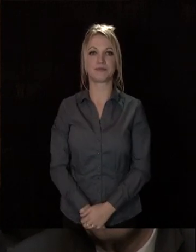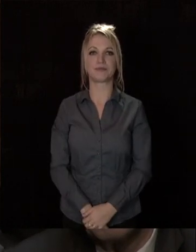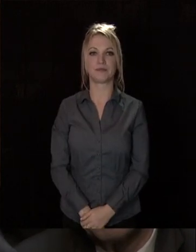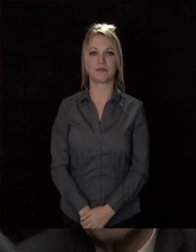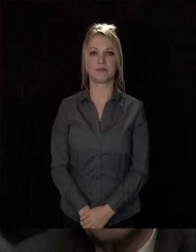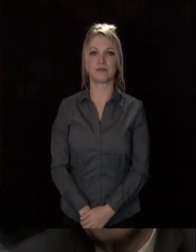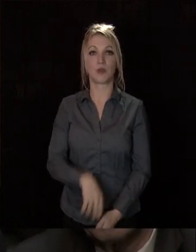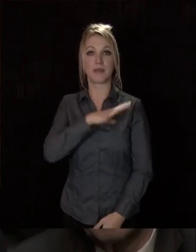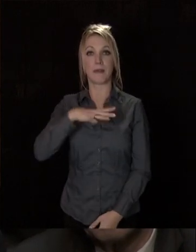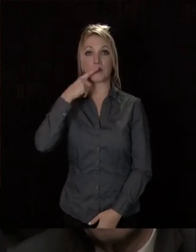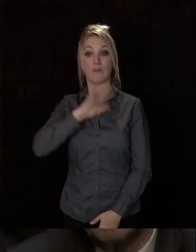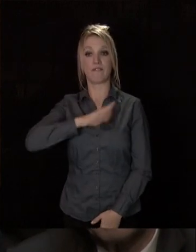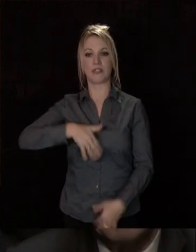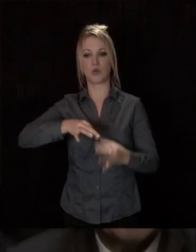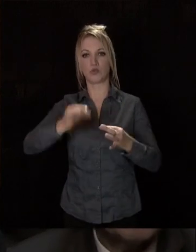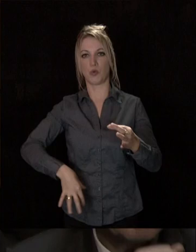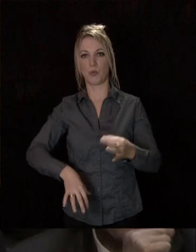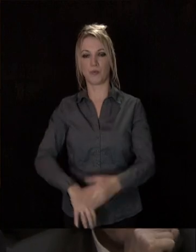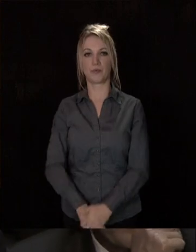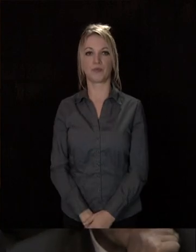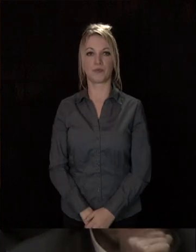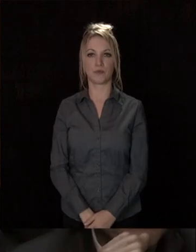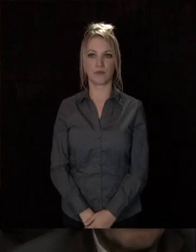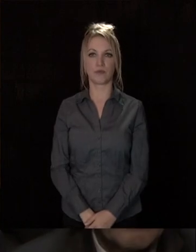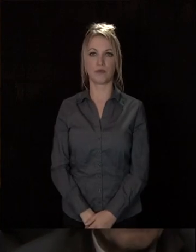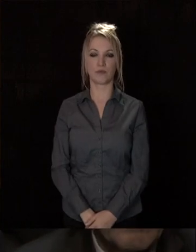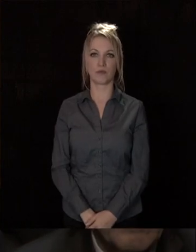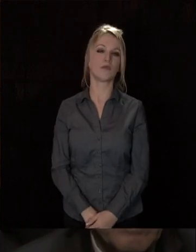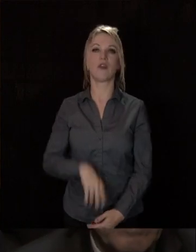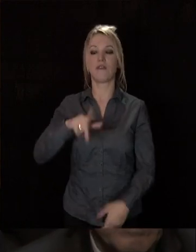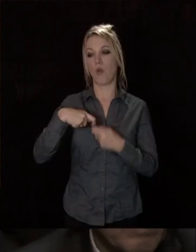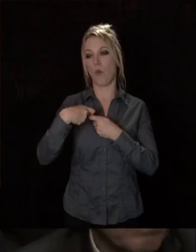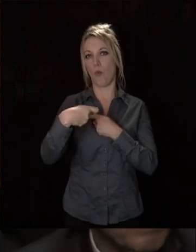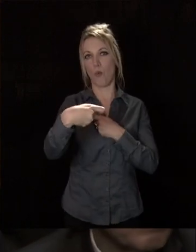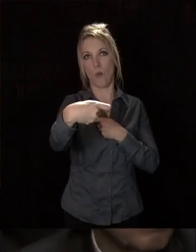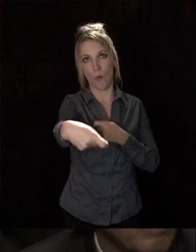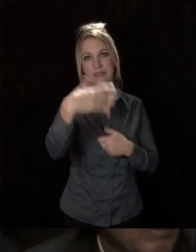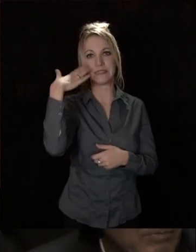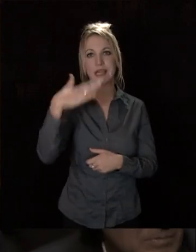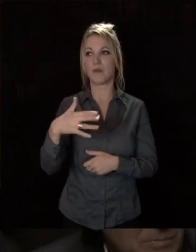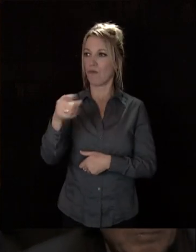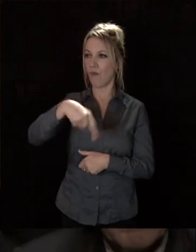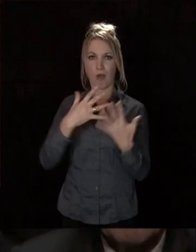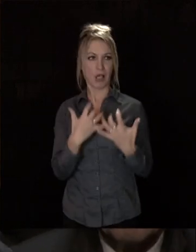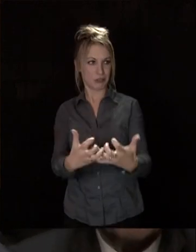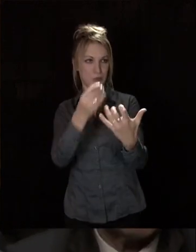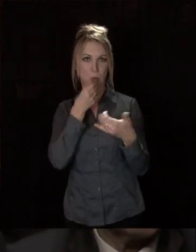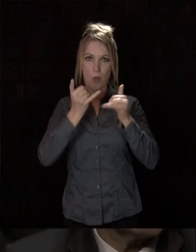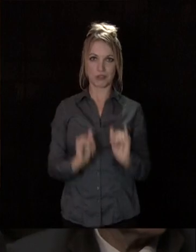Mesdames et je conclue. J'ai conscience d'avoir été très long. Mais, d'une part, vous êtes tous assis.